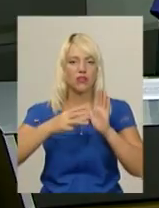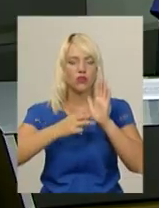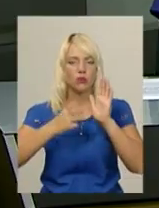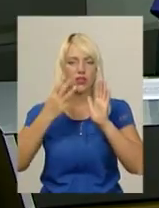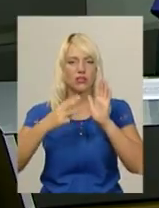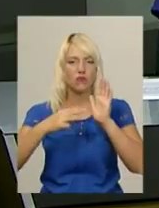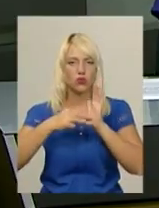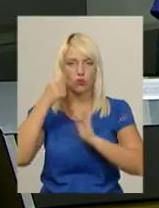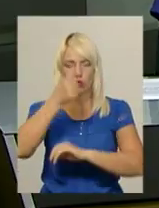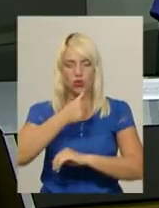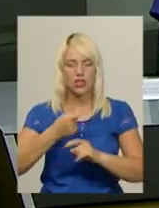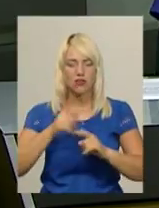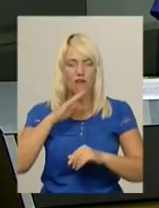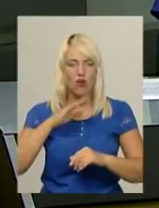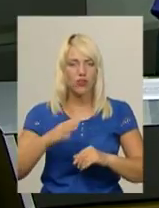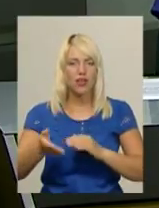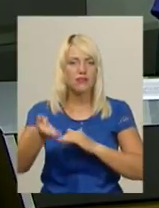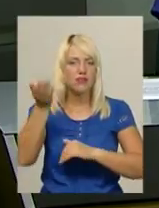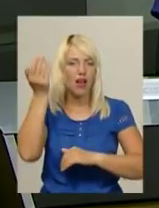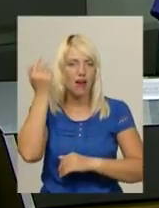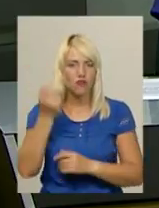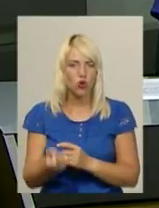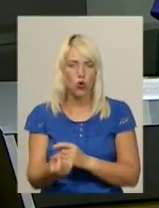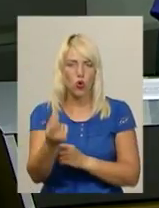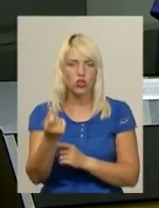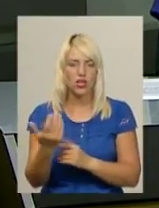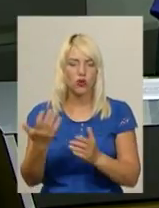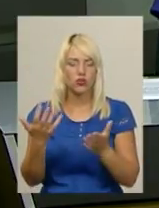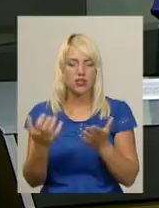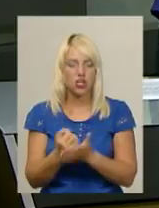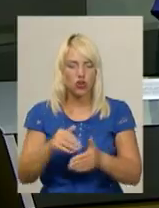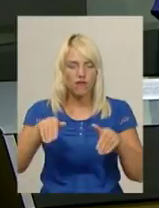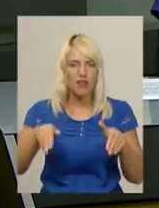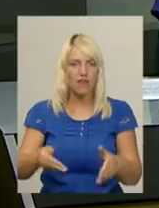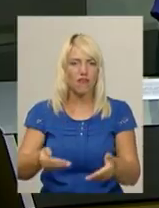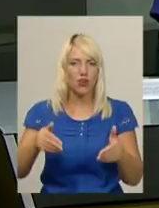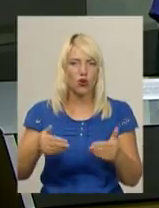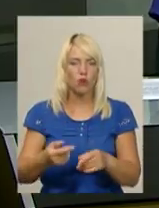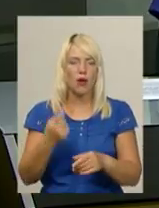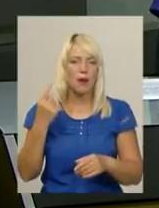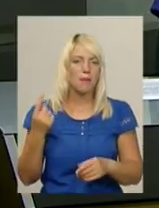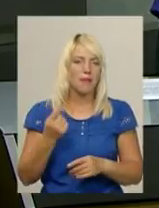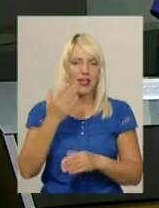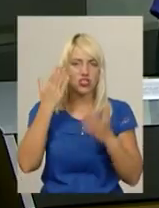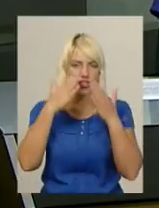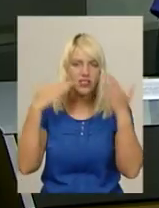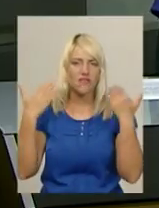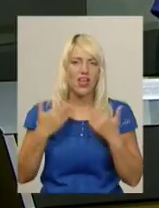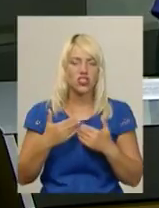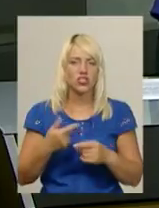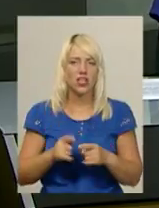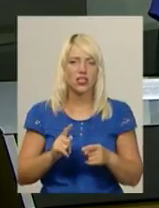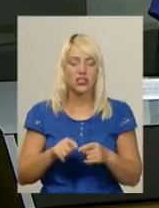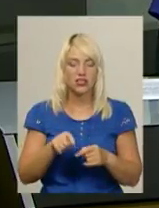Вода в купальні із давнього джерела, яке знайшов та викопав криницю перший тутешній священик майже два століття тому. Відтоді цей колодязь